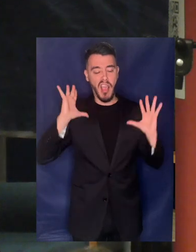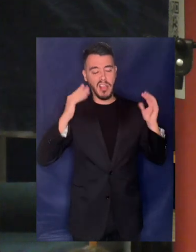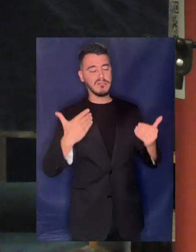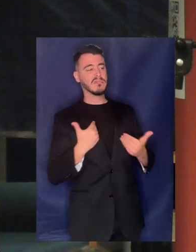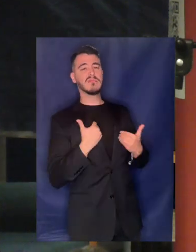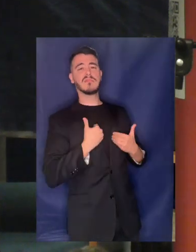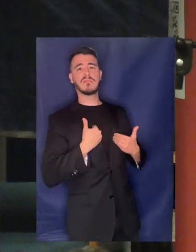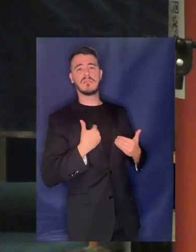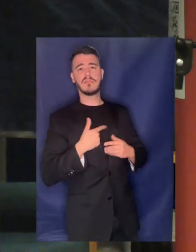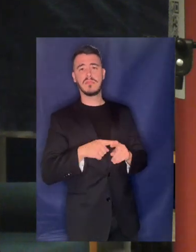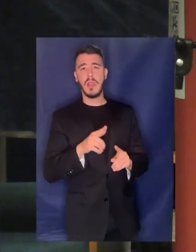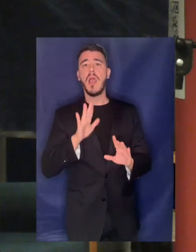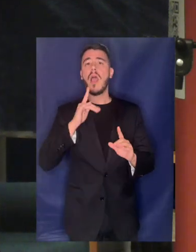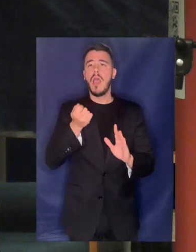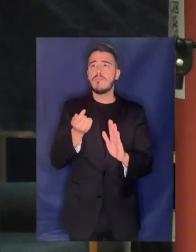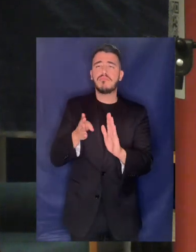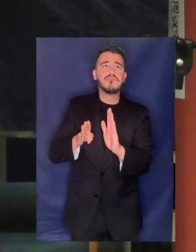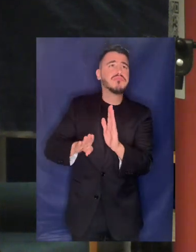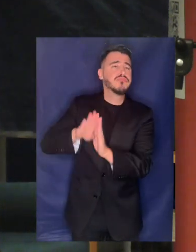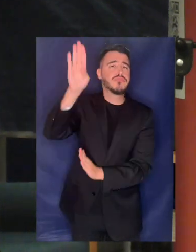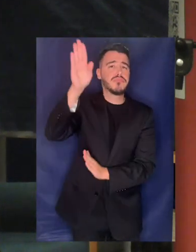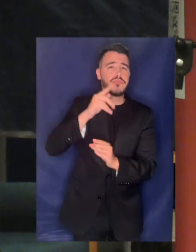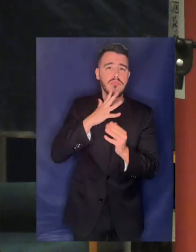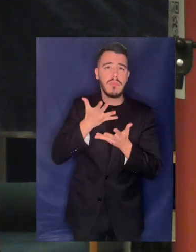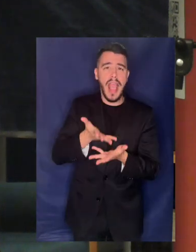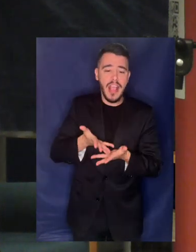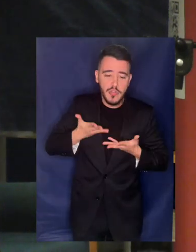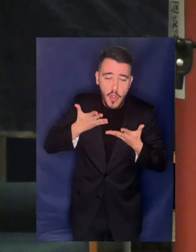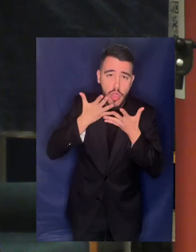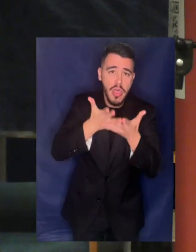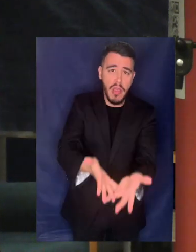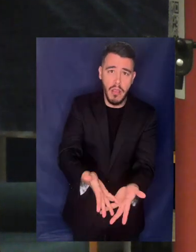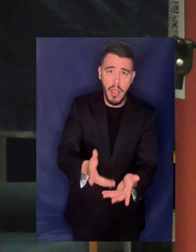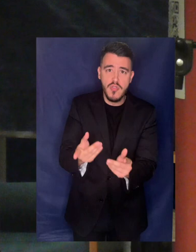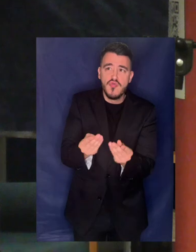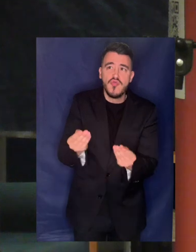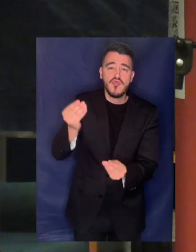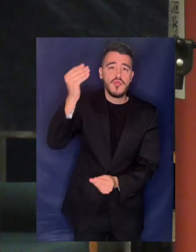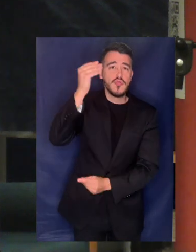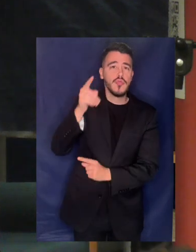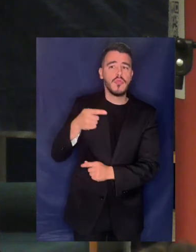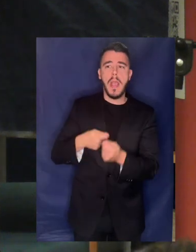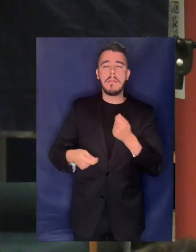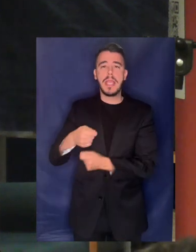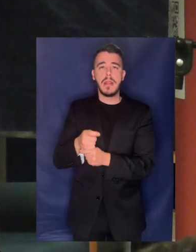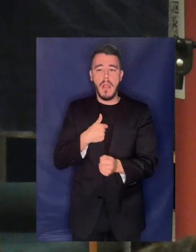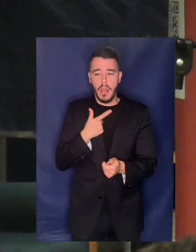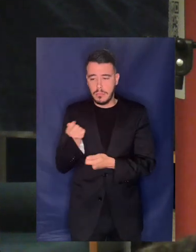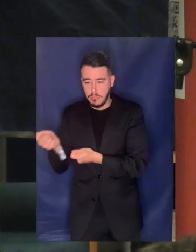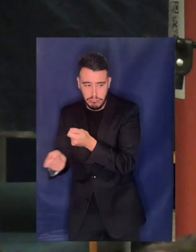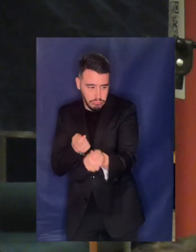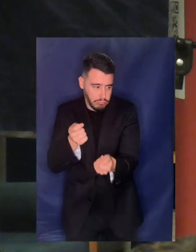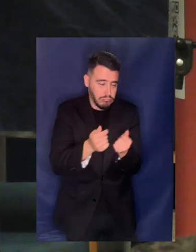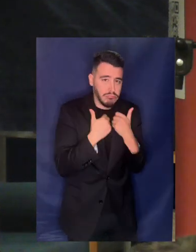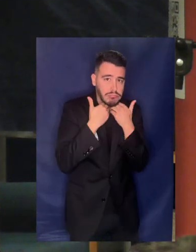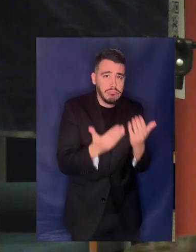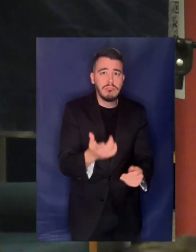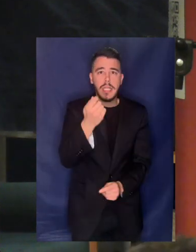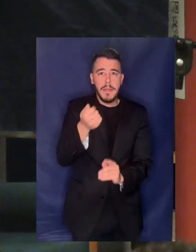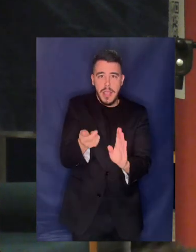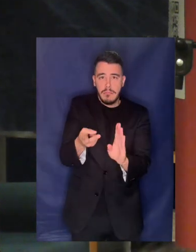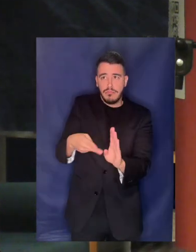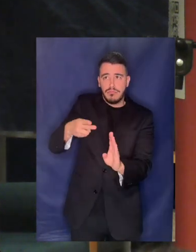τα διοικητικά κόστα εκτοξέφθηκαν και ήταν εγγυημένα για τα golden boys και γιατί η αύξηση των χρεώσεων ίδρευσης ήταν